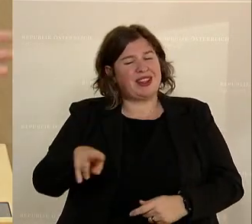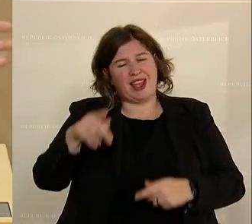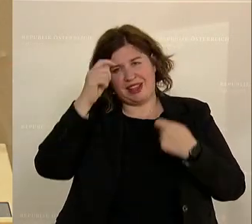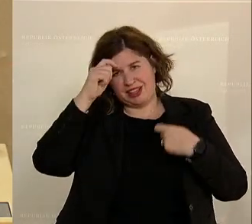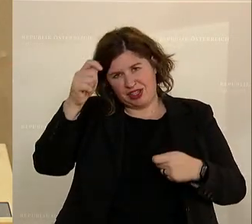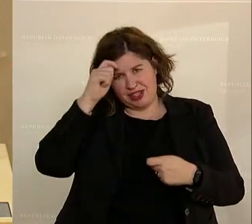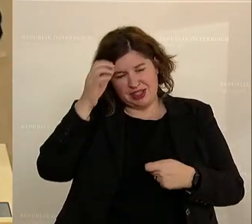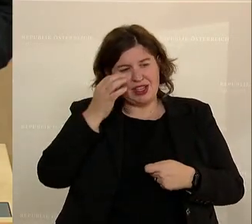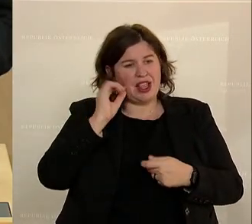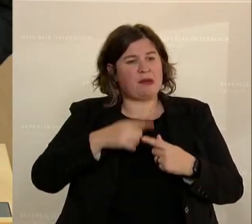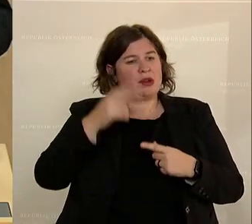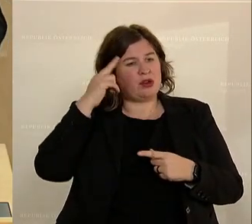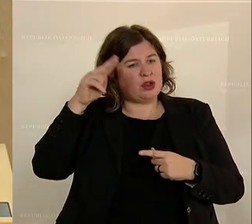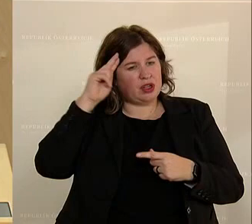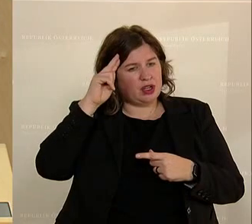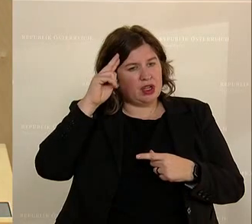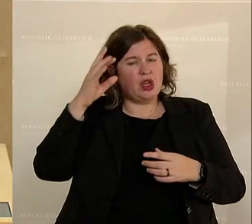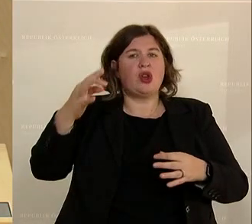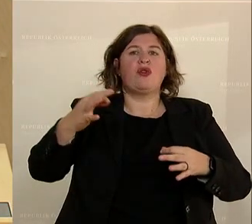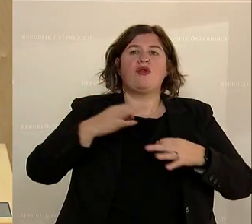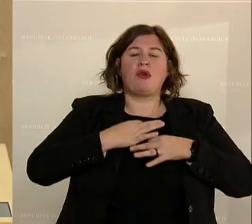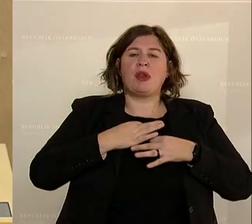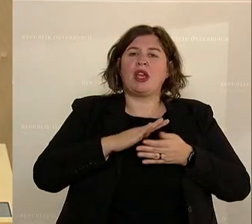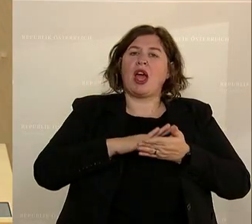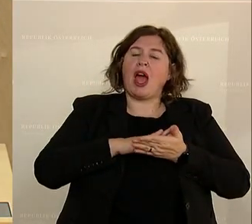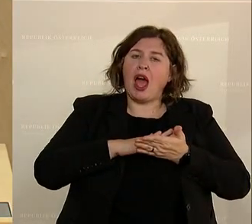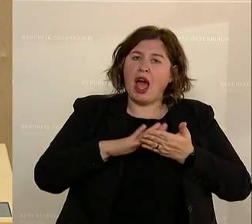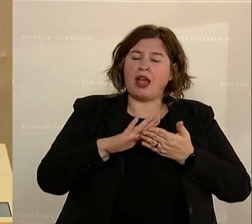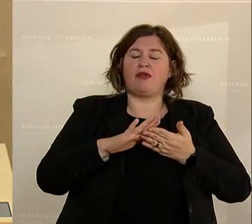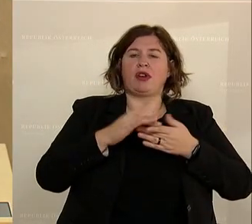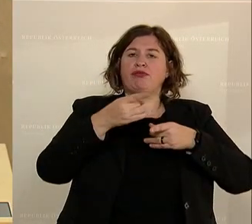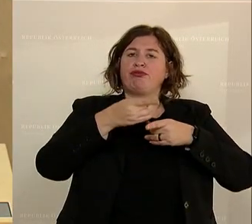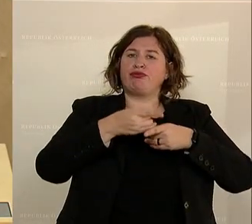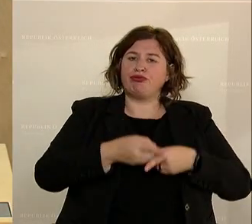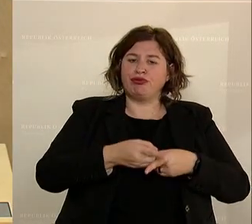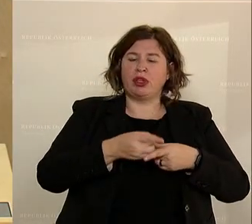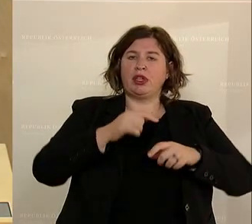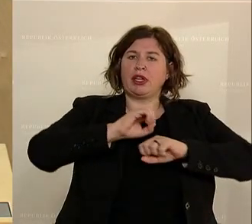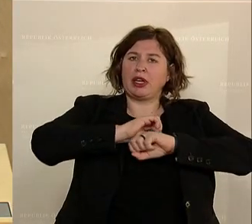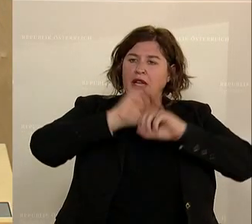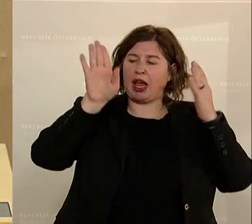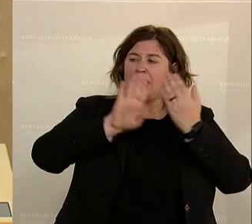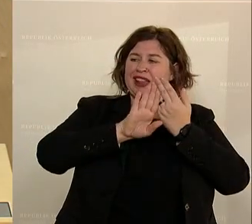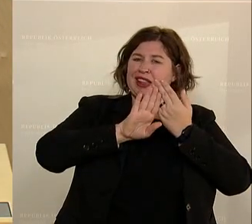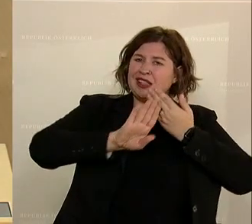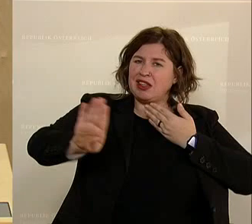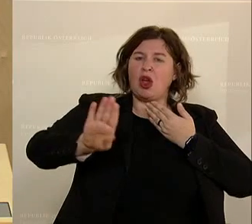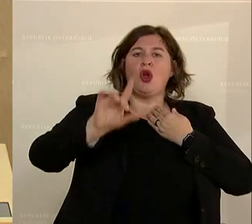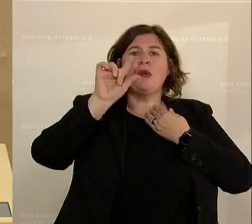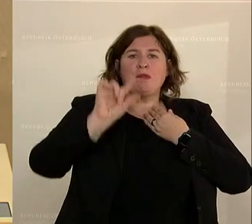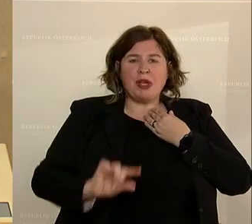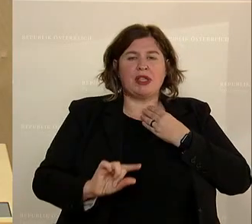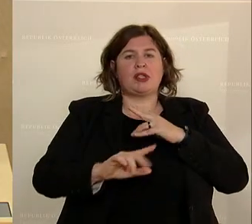Herren, für mich ist eine einfache, nüchterne und klare Distanzierung das Mindeste, was sich die österreichische